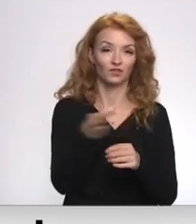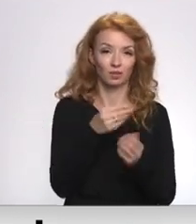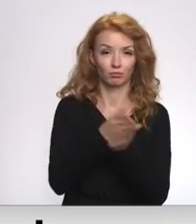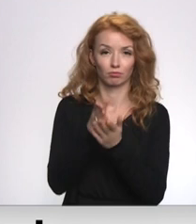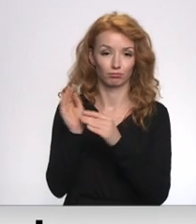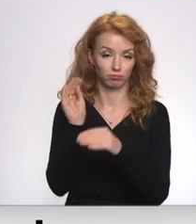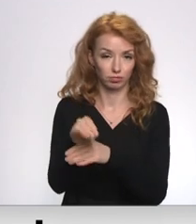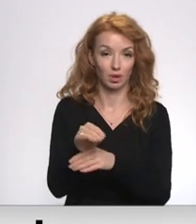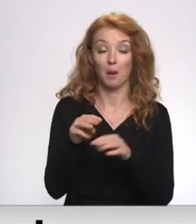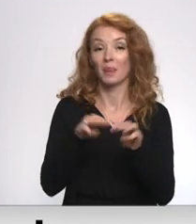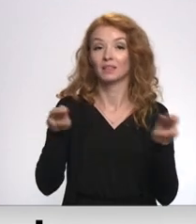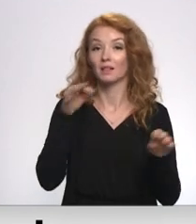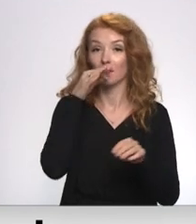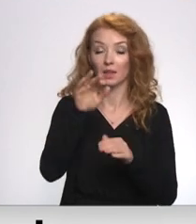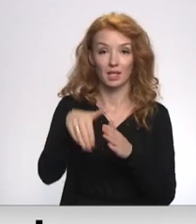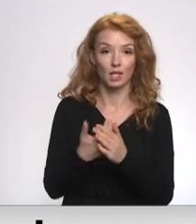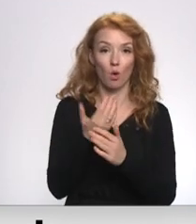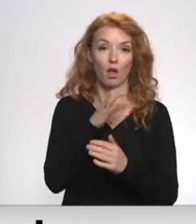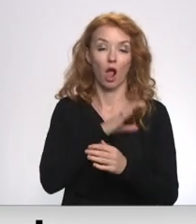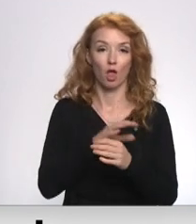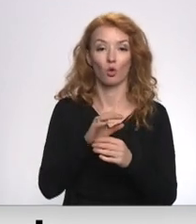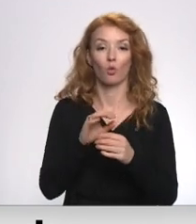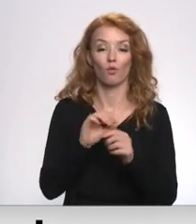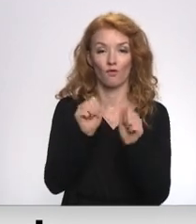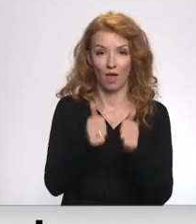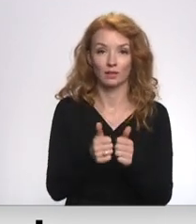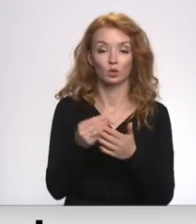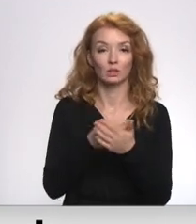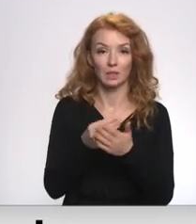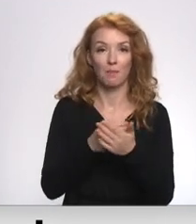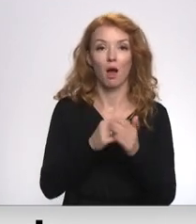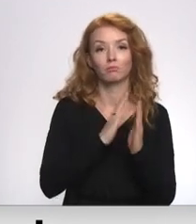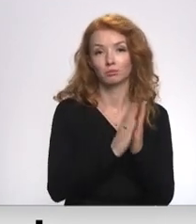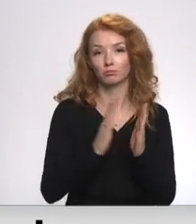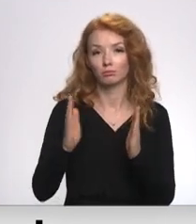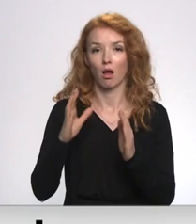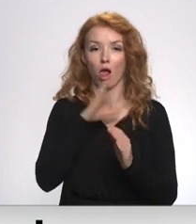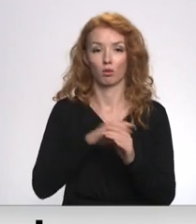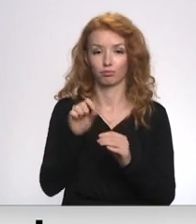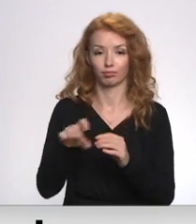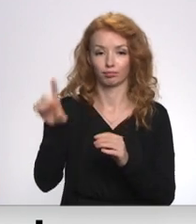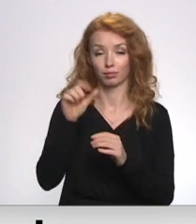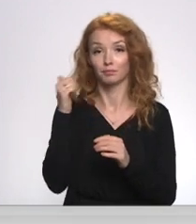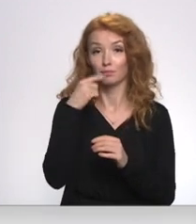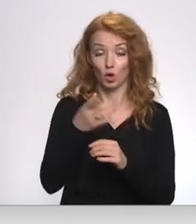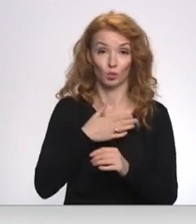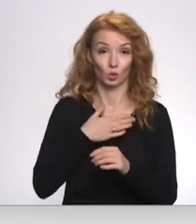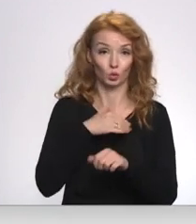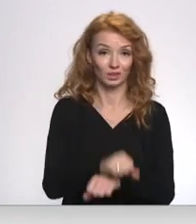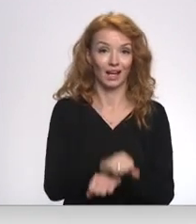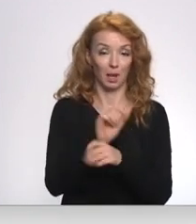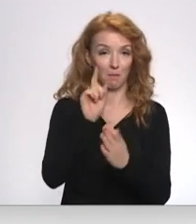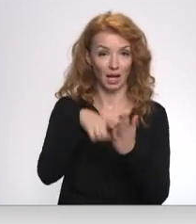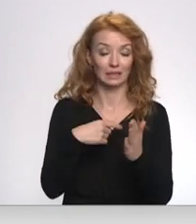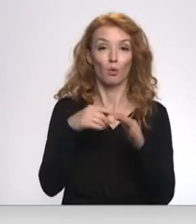grupās. Ministrijā atbild, ka jaunais algu modelis paredz sistemātisku algu kāpumu. Mūsu streika prasība attiecās